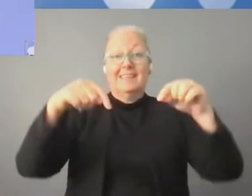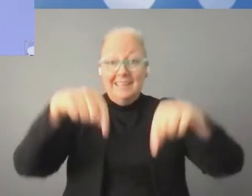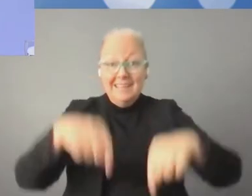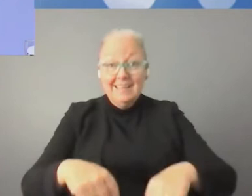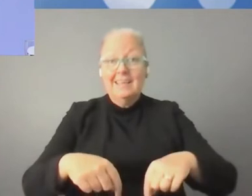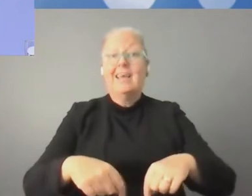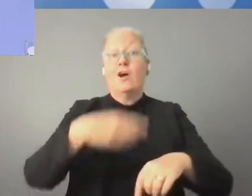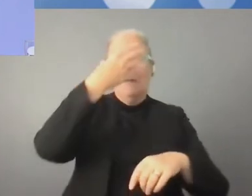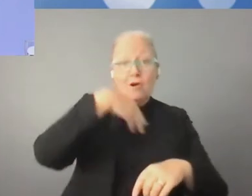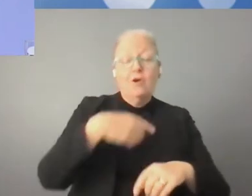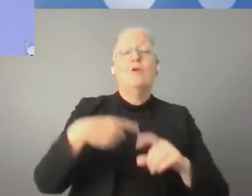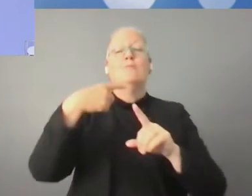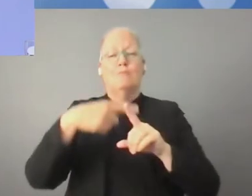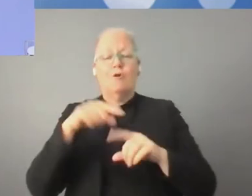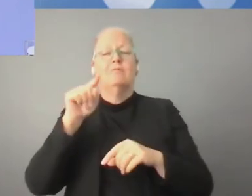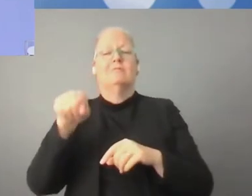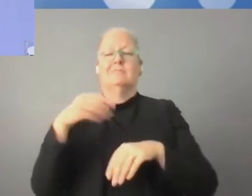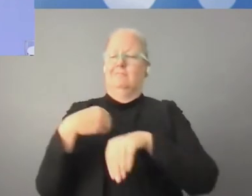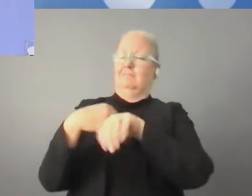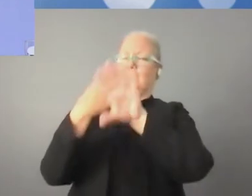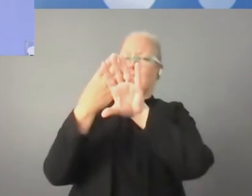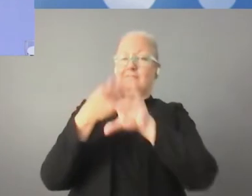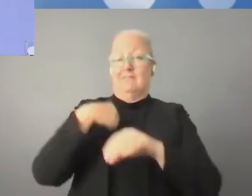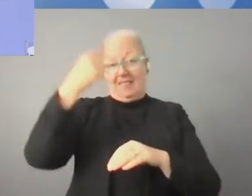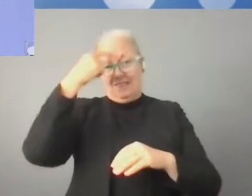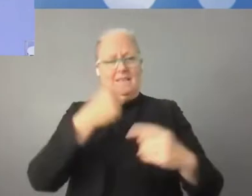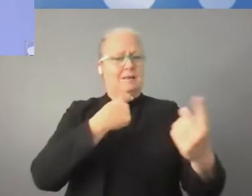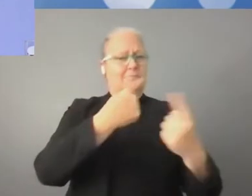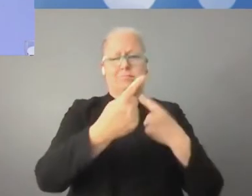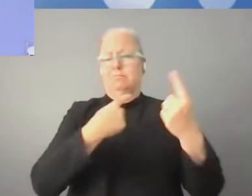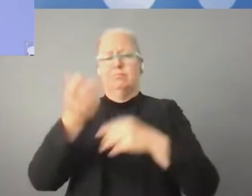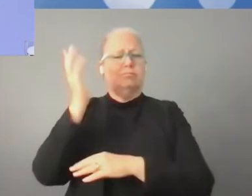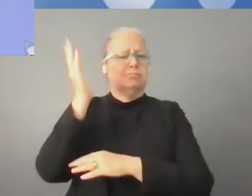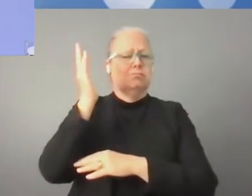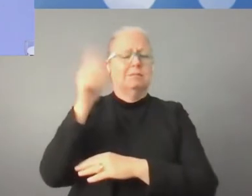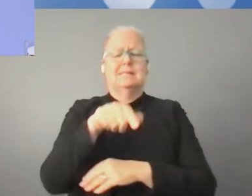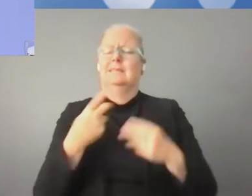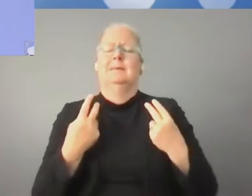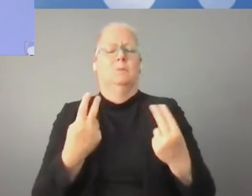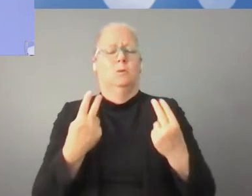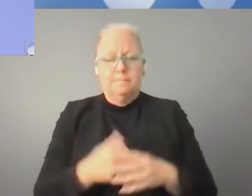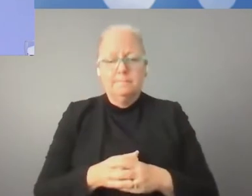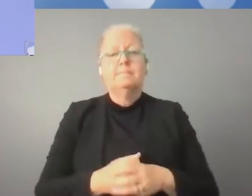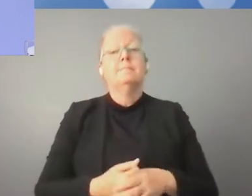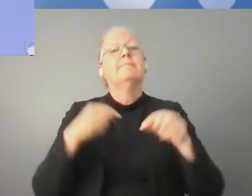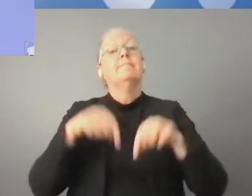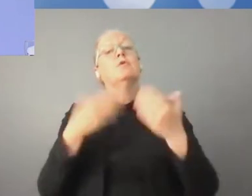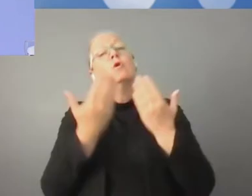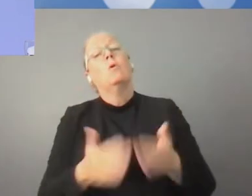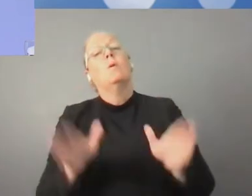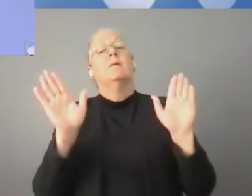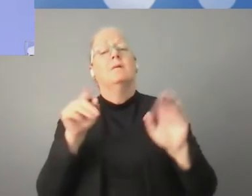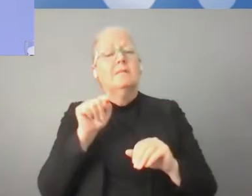przed tą bardzo dużą grupą słuchaczy, nie tylko stacjonarnie, ale również online. Dzisiaj